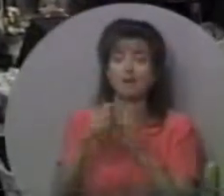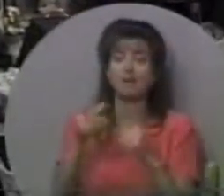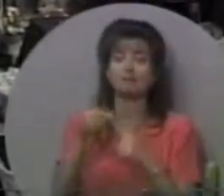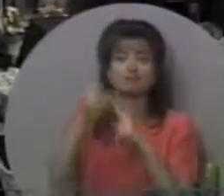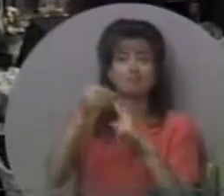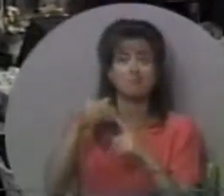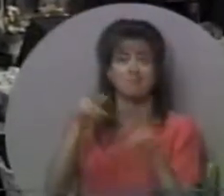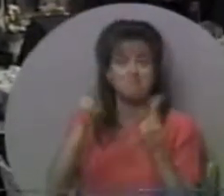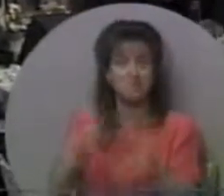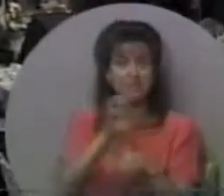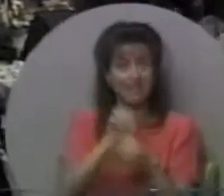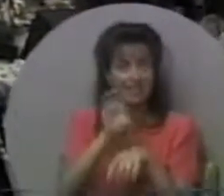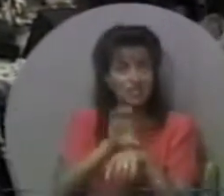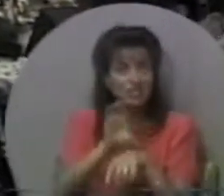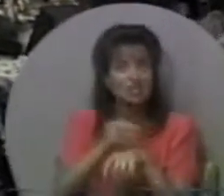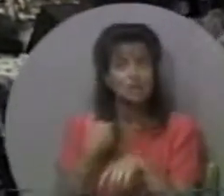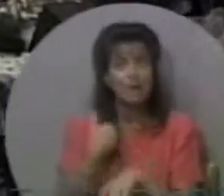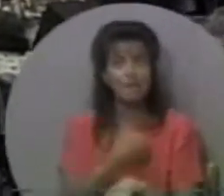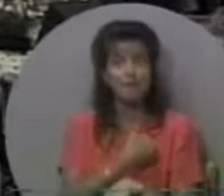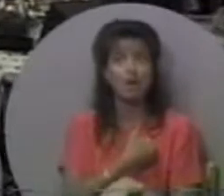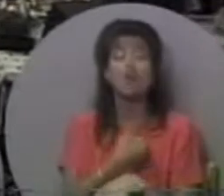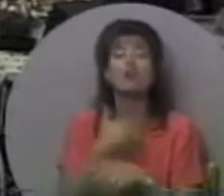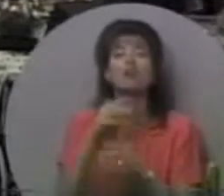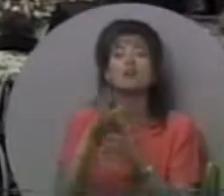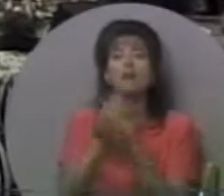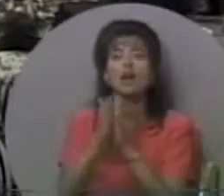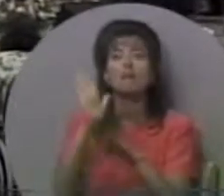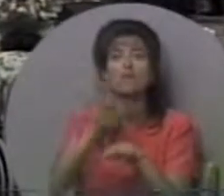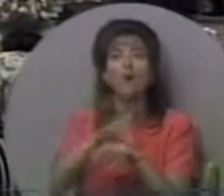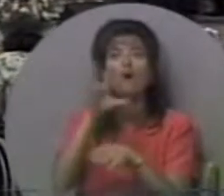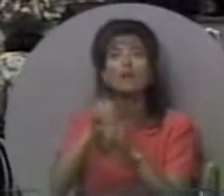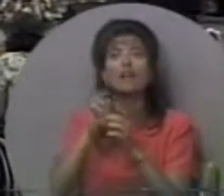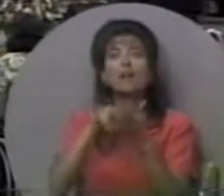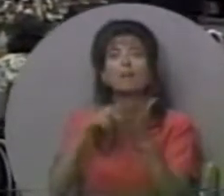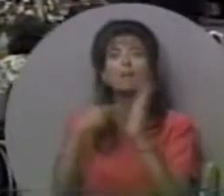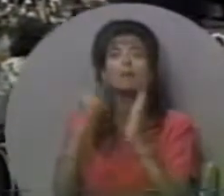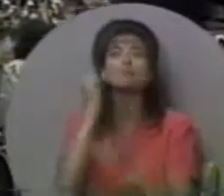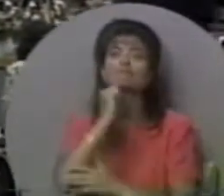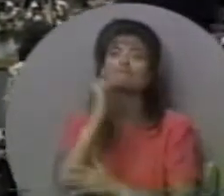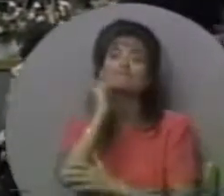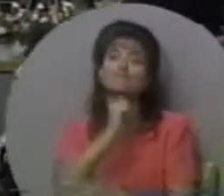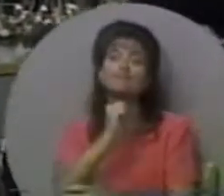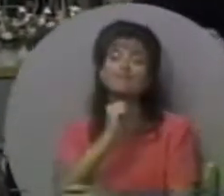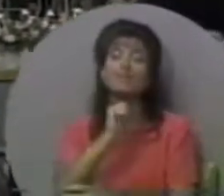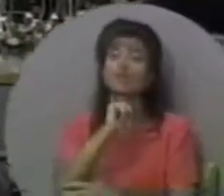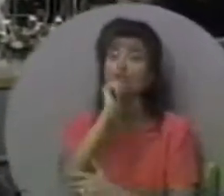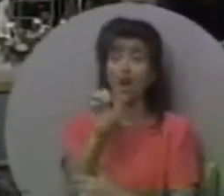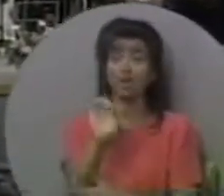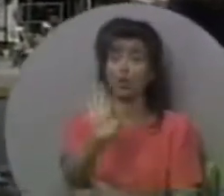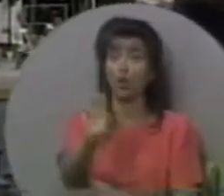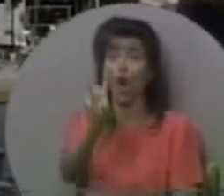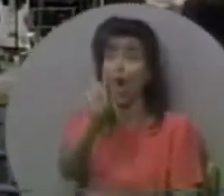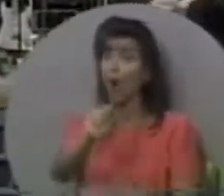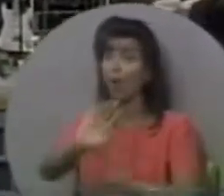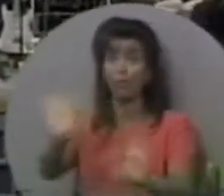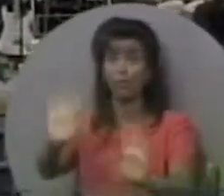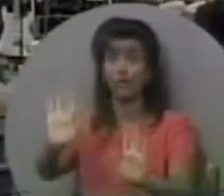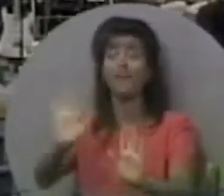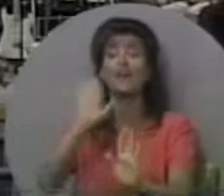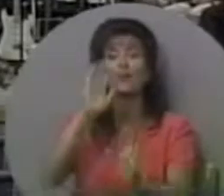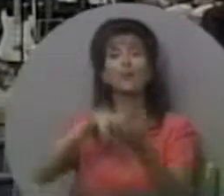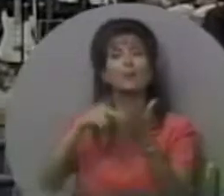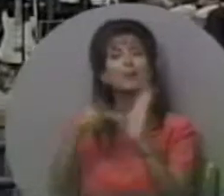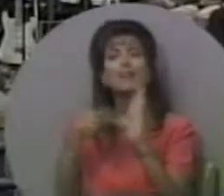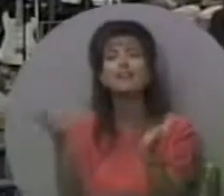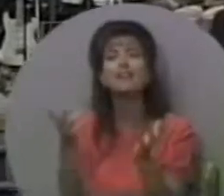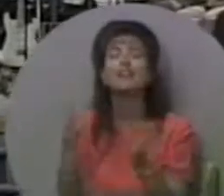в тілі і бути членом, зокрема. Це означає бути покликані для цілі кожного дня, коли ви не є свої.